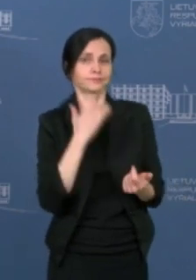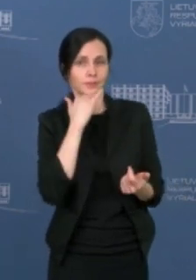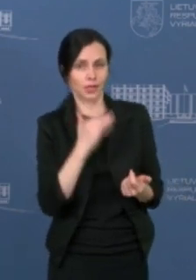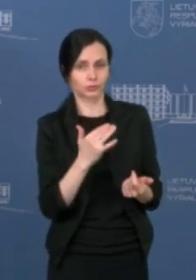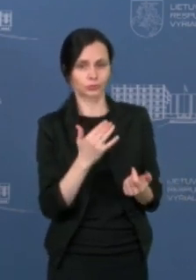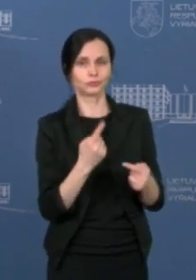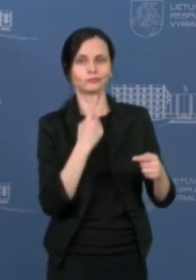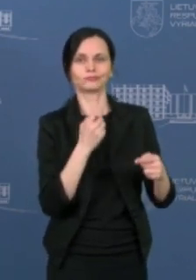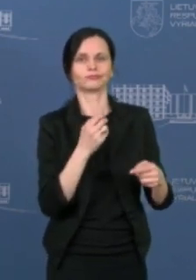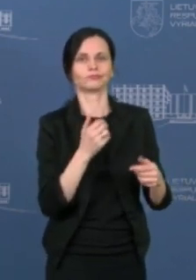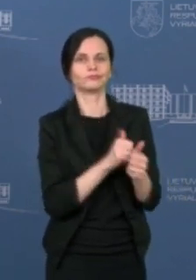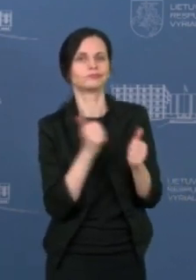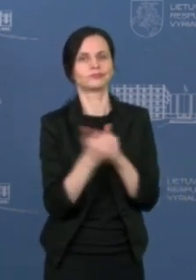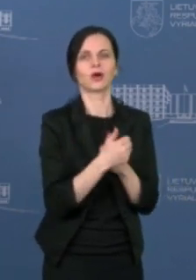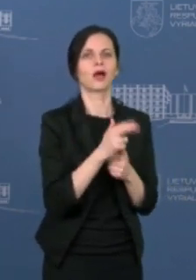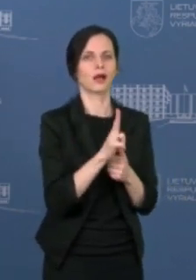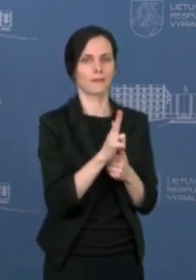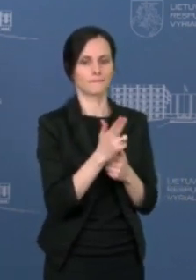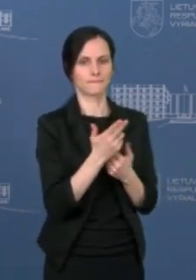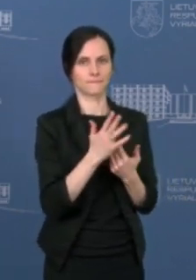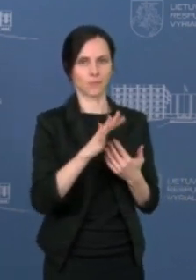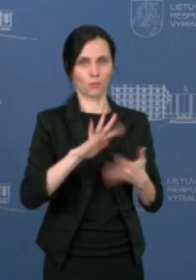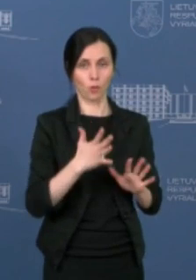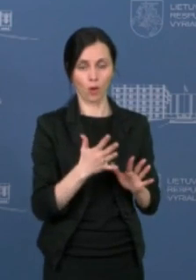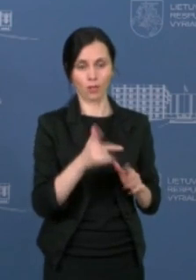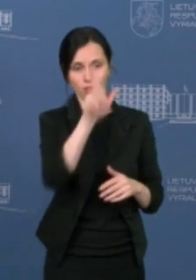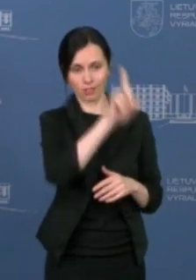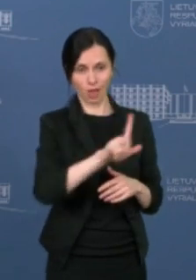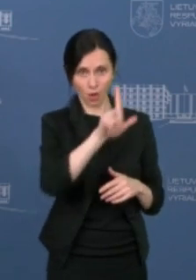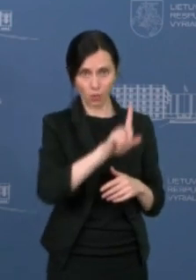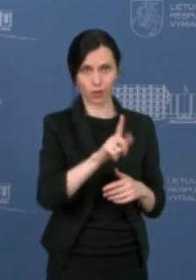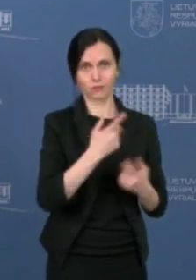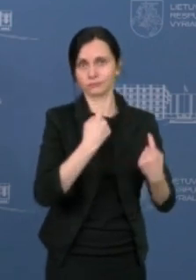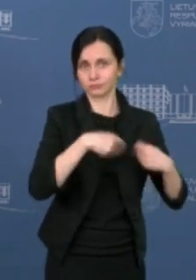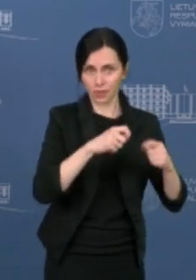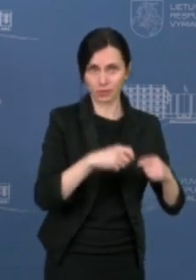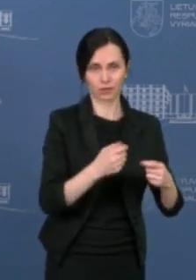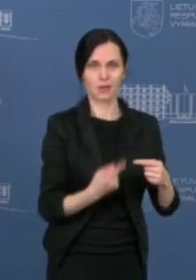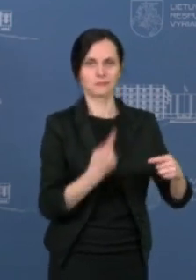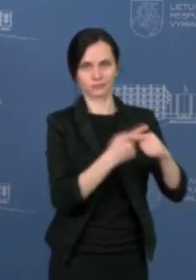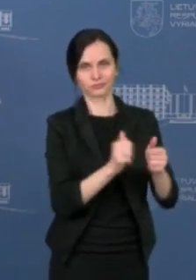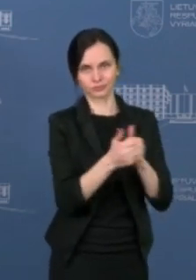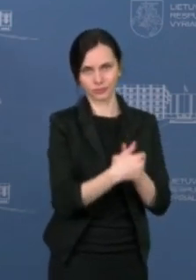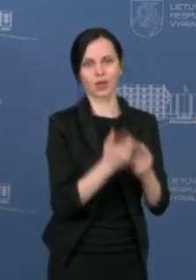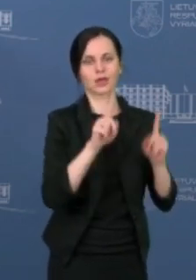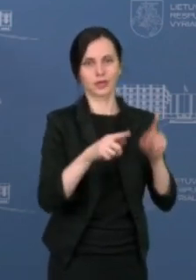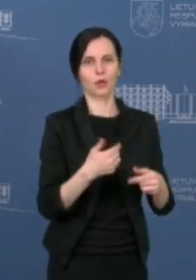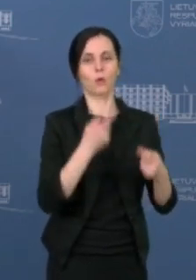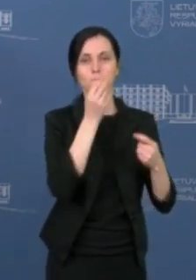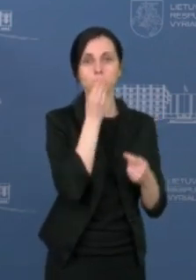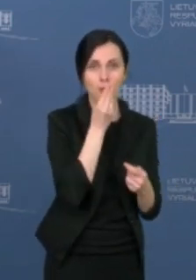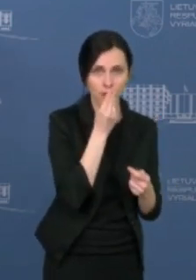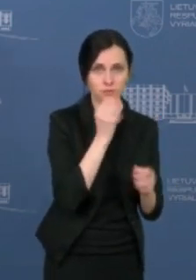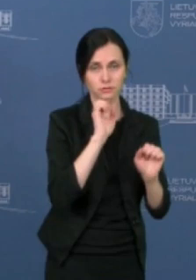bendrai laisvėjimo yra toms veikloms, kurios vyksta laukia. Tai matyti, jeigu maistas gali prekiauti